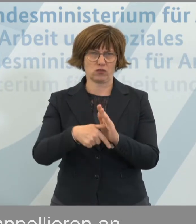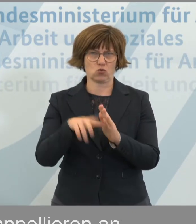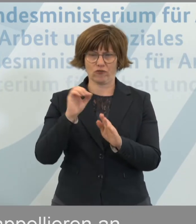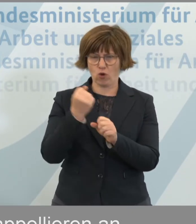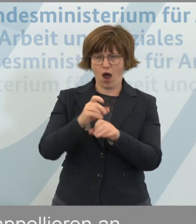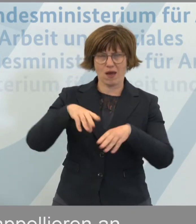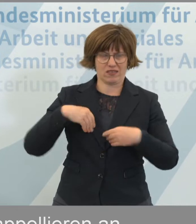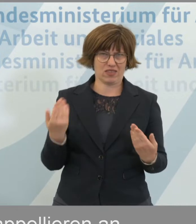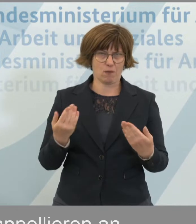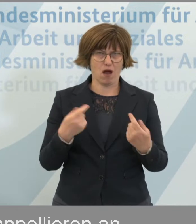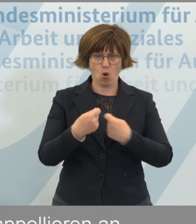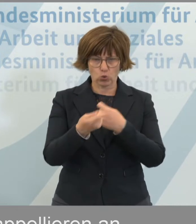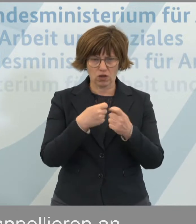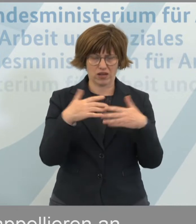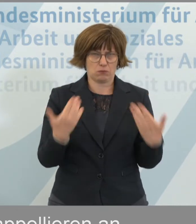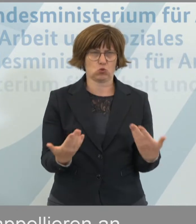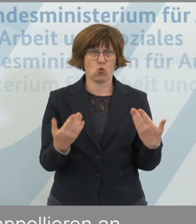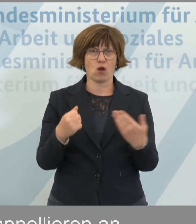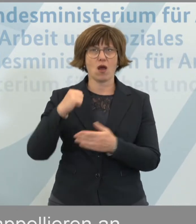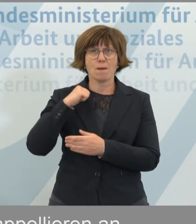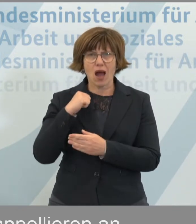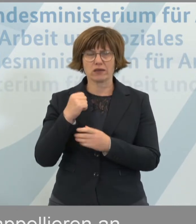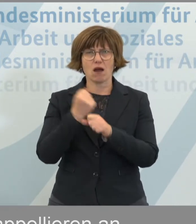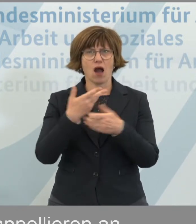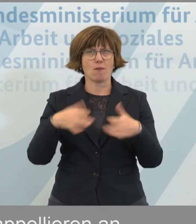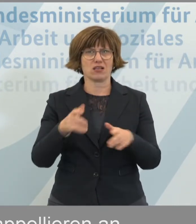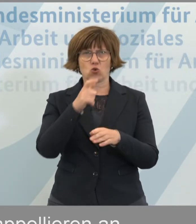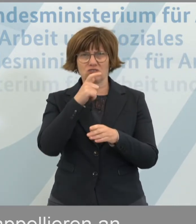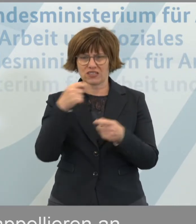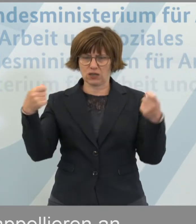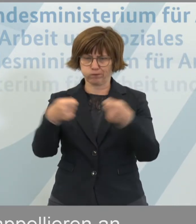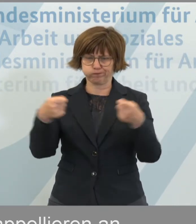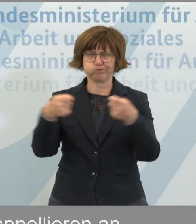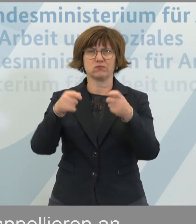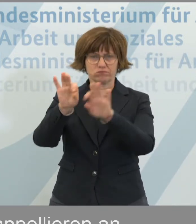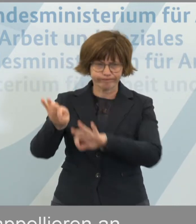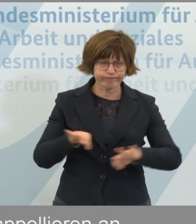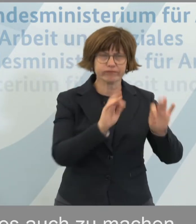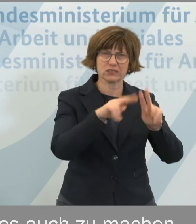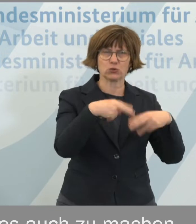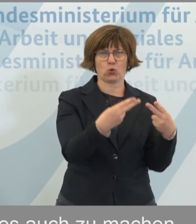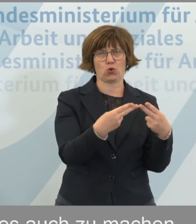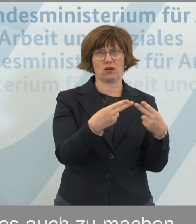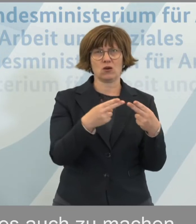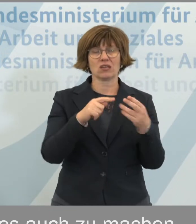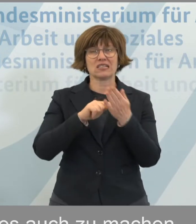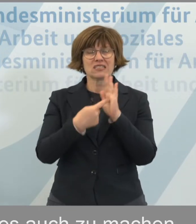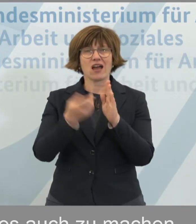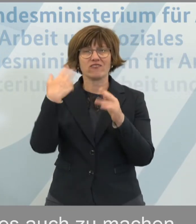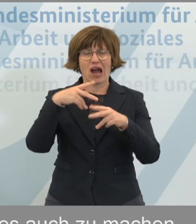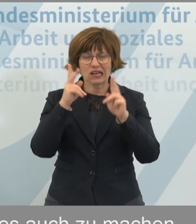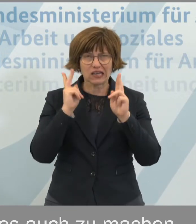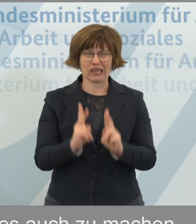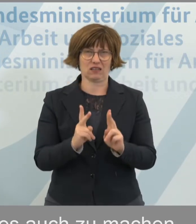Arbeitnehmerinnen und Arbeitnehmer und Unternehmen Beiträge in die Arbeitslosenversicherung eingezahlt haben. Und es zeigt sich, dass es richtig war,